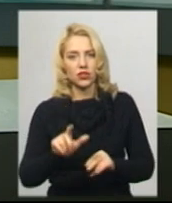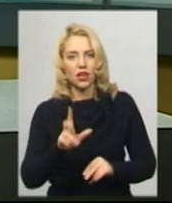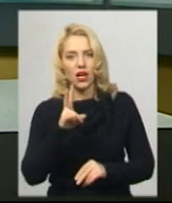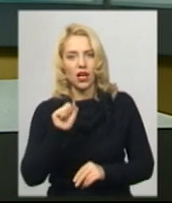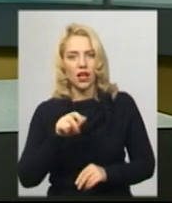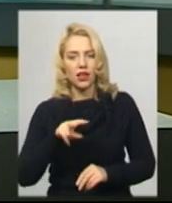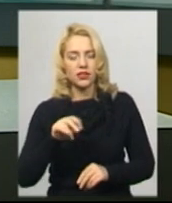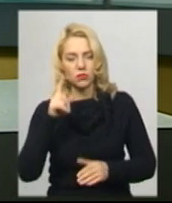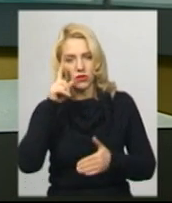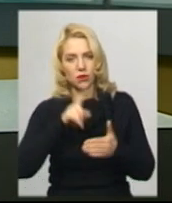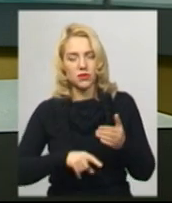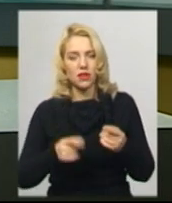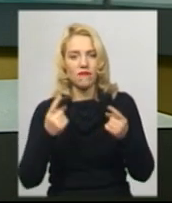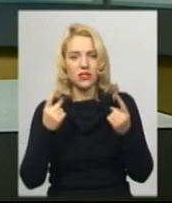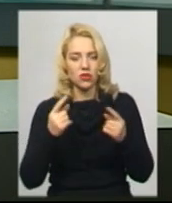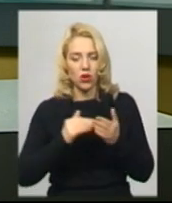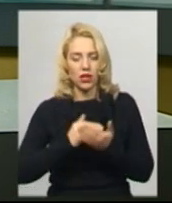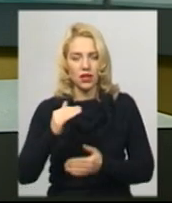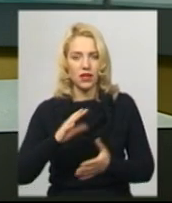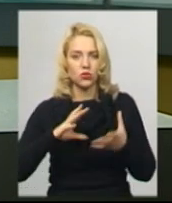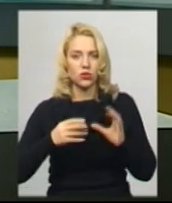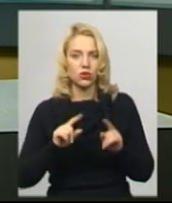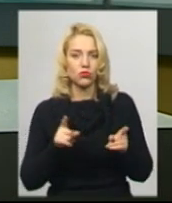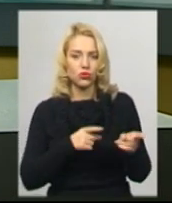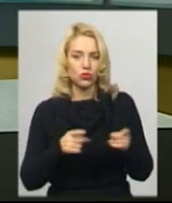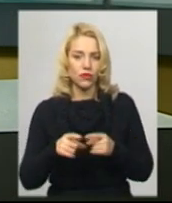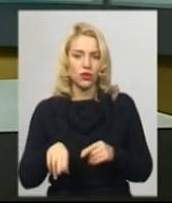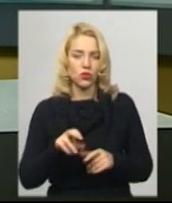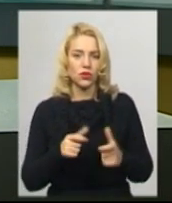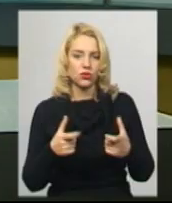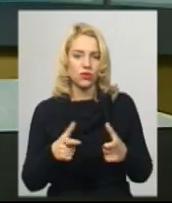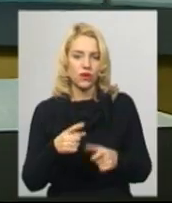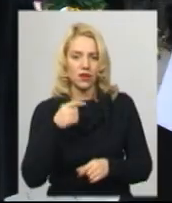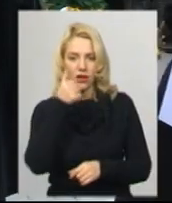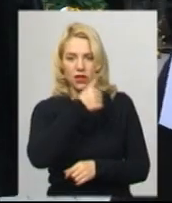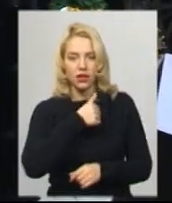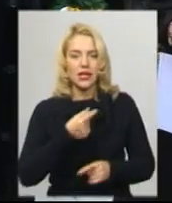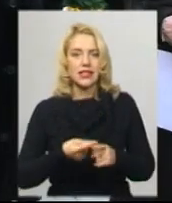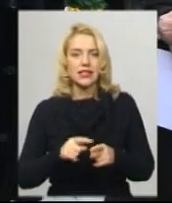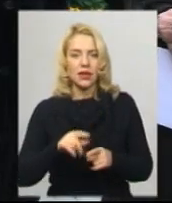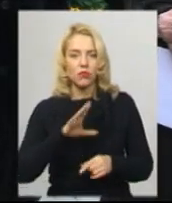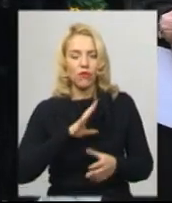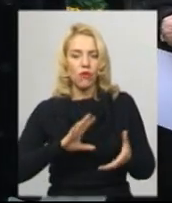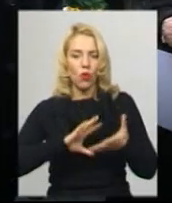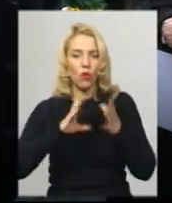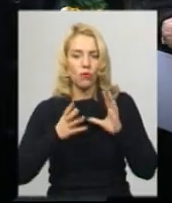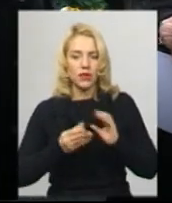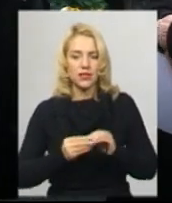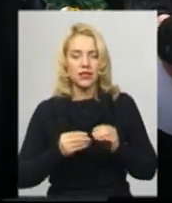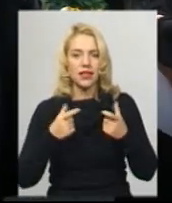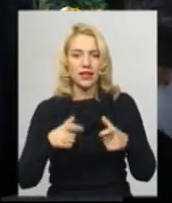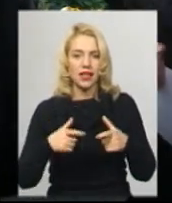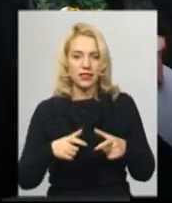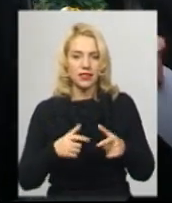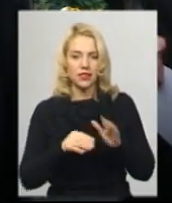сподівається на високий результат, бо готуватись до тестування майже рік. Це був комплексний тест, який включав в